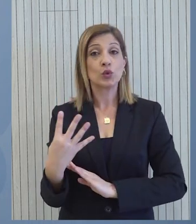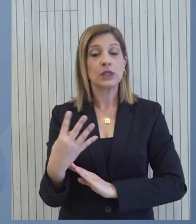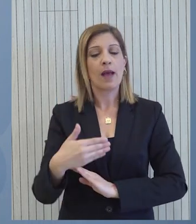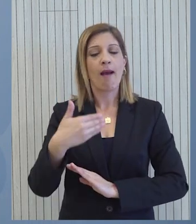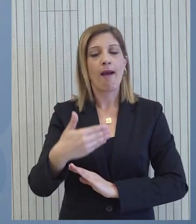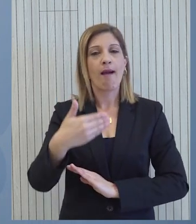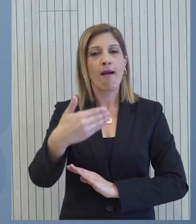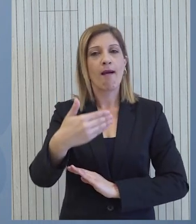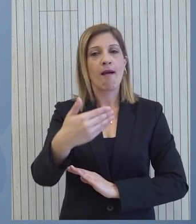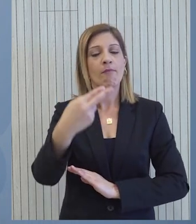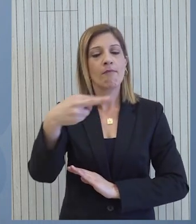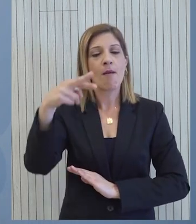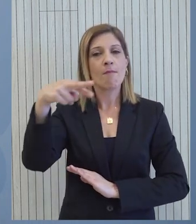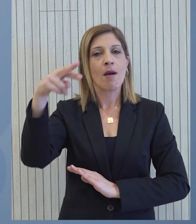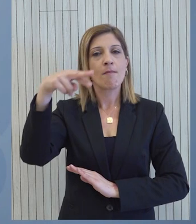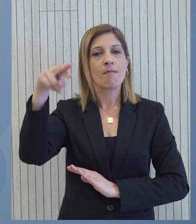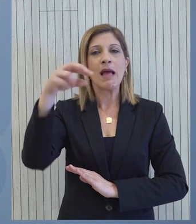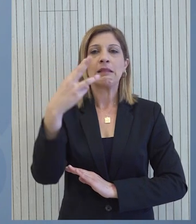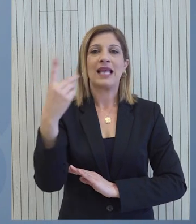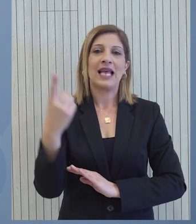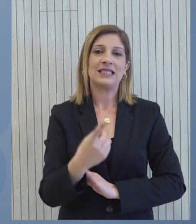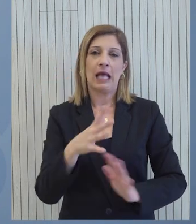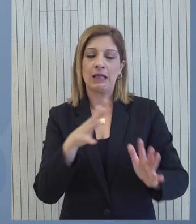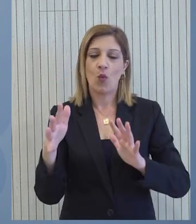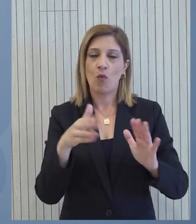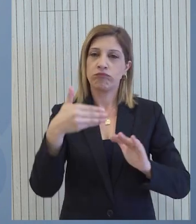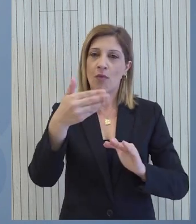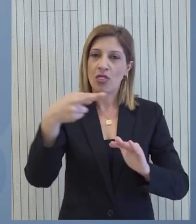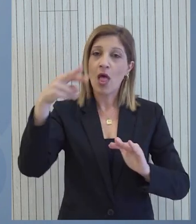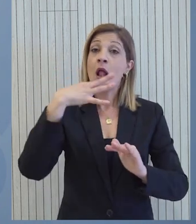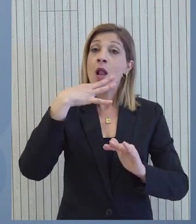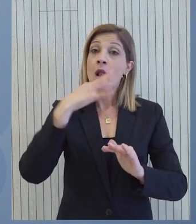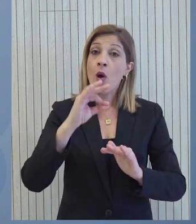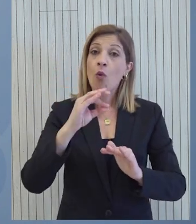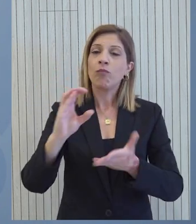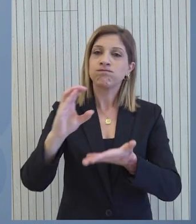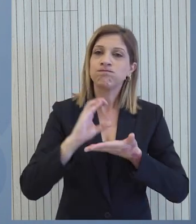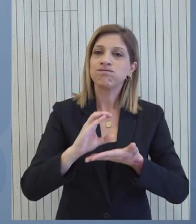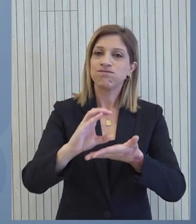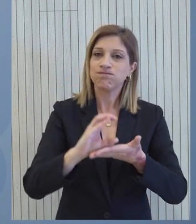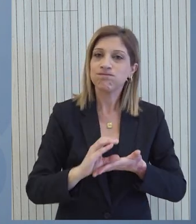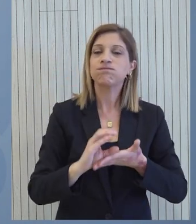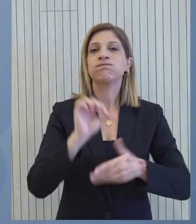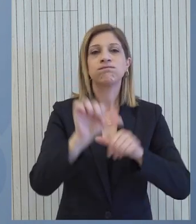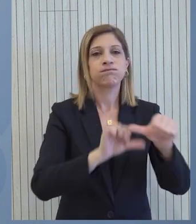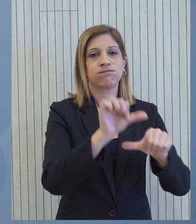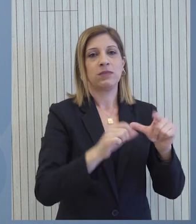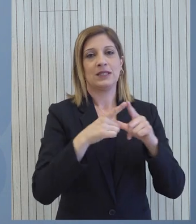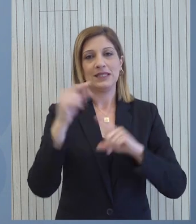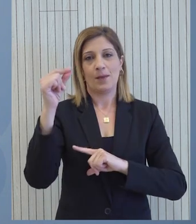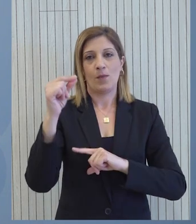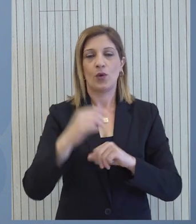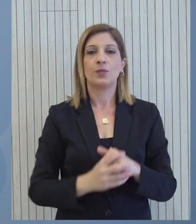Διακά αυξηθεί στο εκτιμόμενο δυναμικό του 3% μεσοπρόθεσμα λόγω ισχυρών επενδύσεων και διαρθρωτικών μεταρρυθμίσεων.